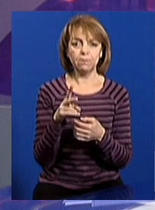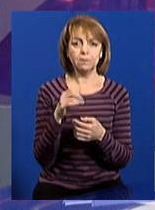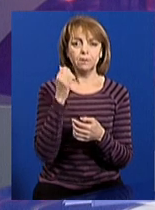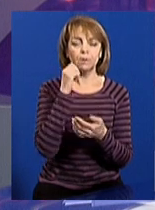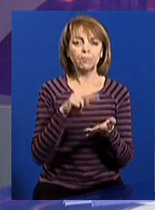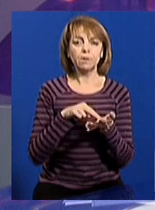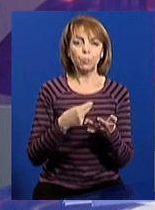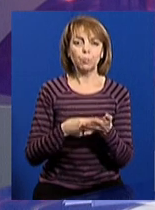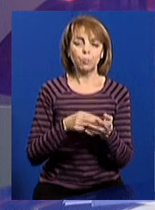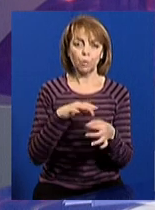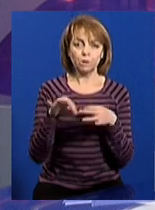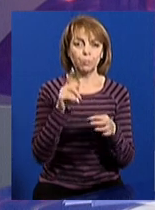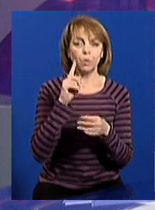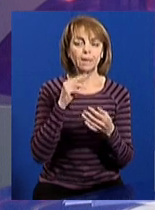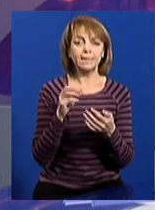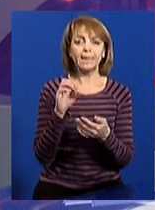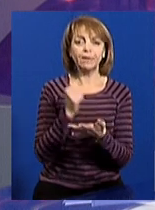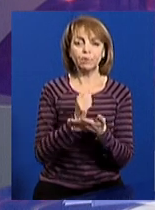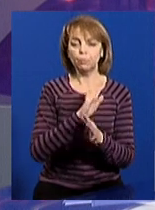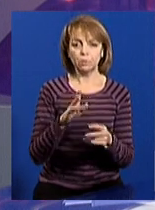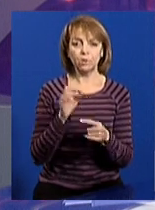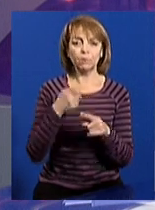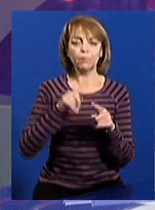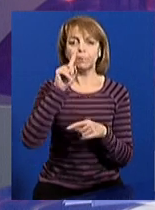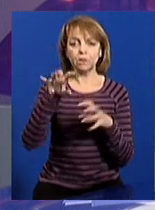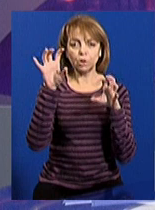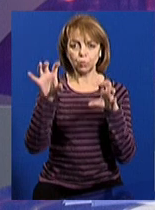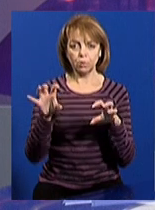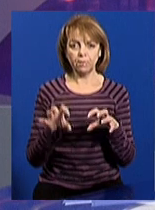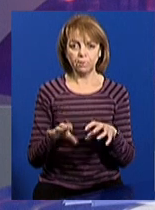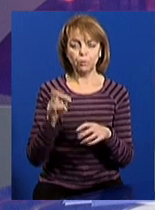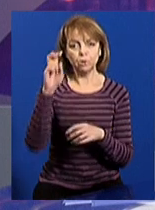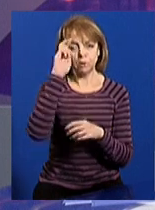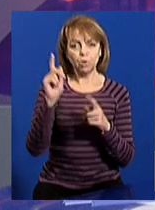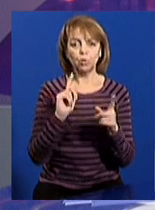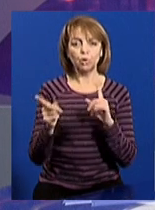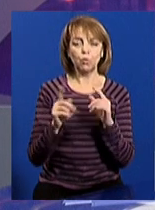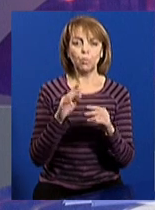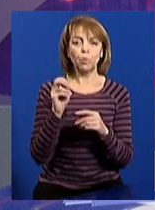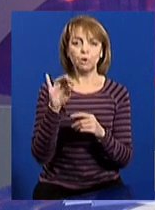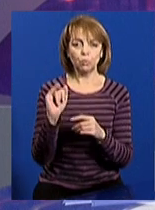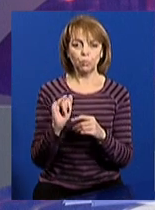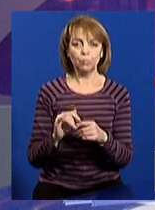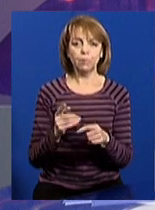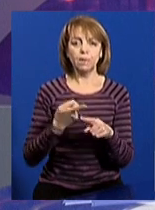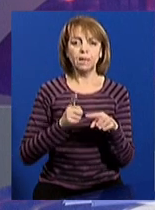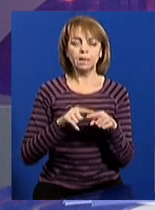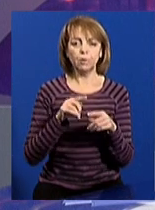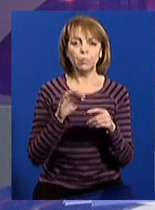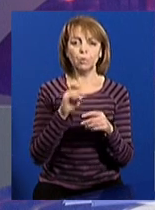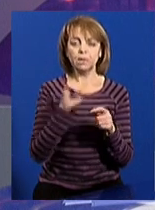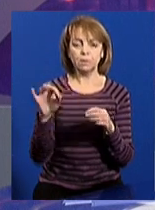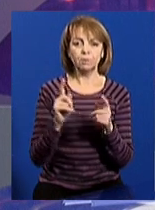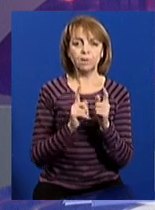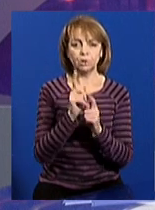стару вартість проїзду, поки тарифи не будуть затверджені, як того вимагає законодавство про державну регуляторну політику. Цей процес